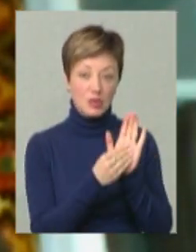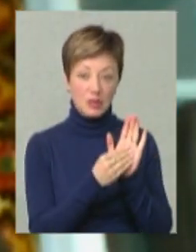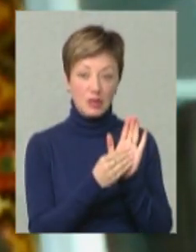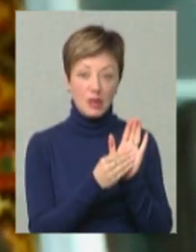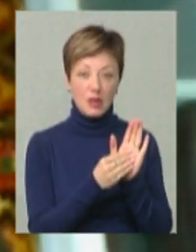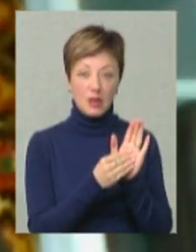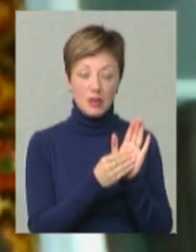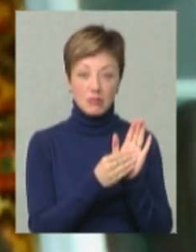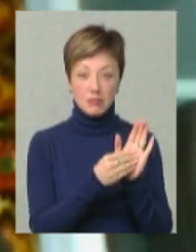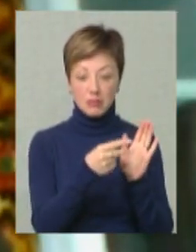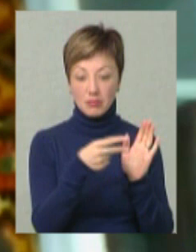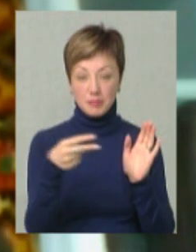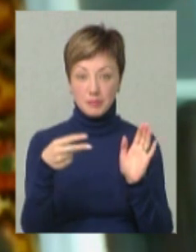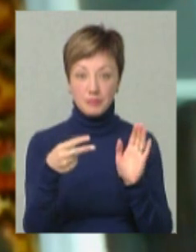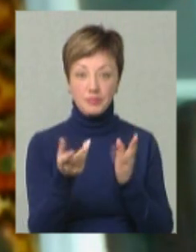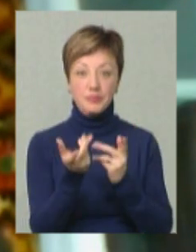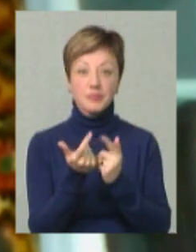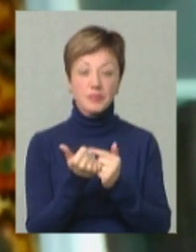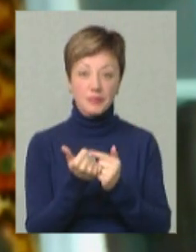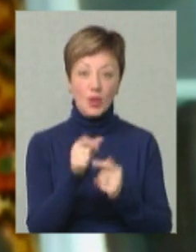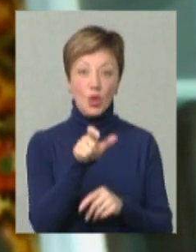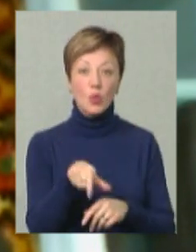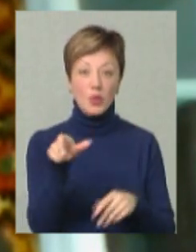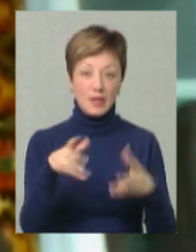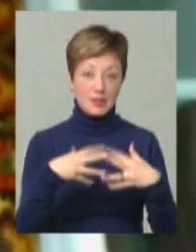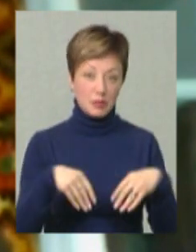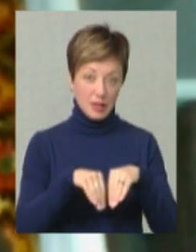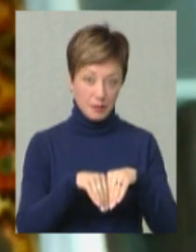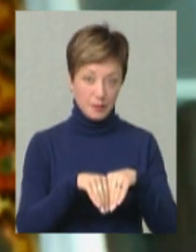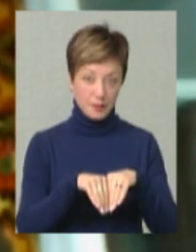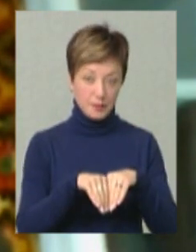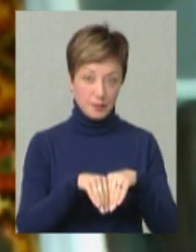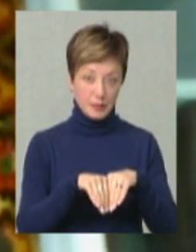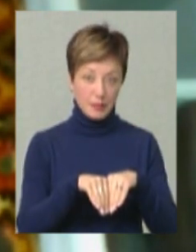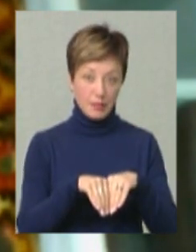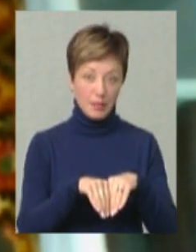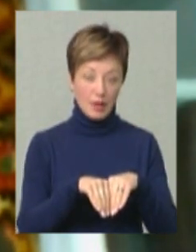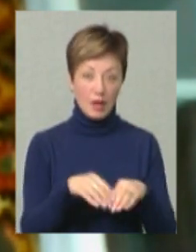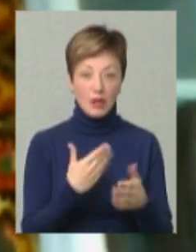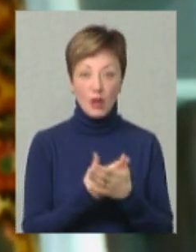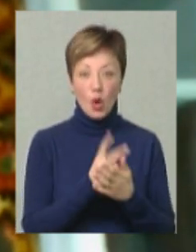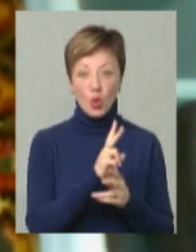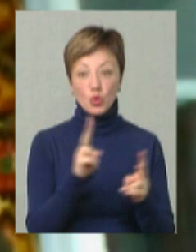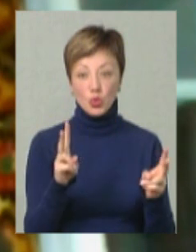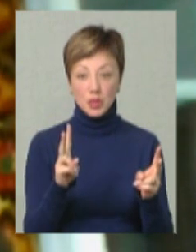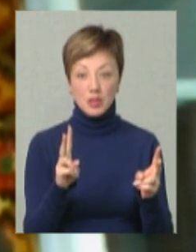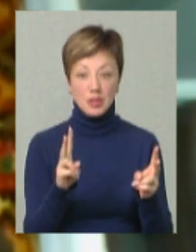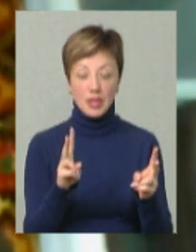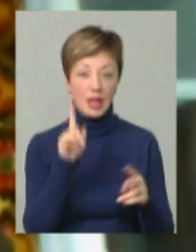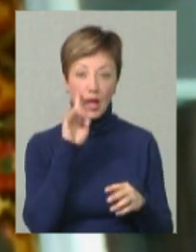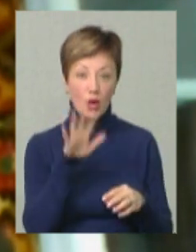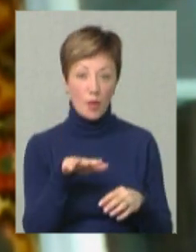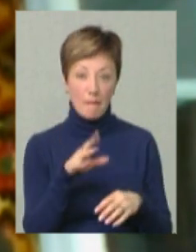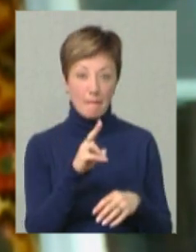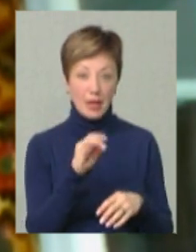біля кожного продукту кількість людей з сім'ї. Тобто, ну, умовно, хтось не